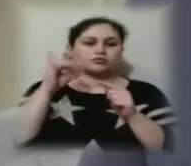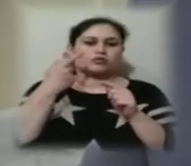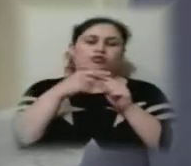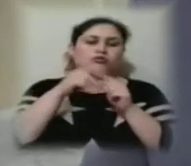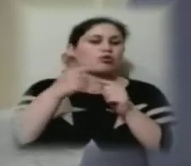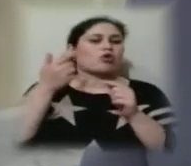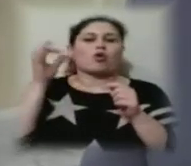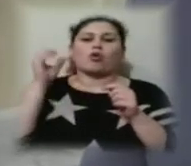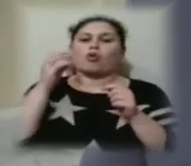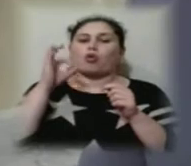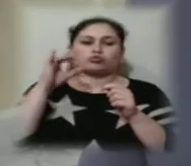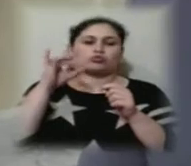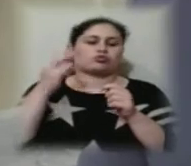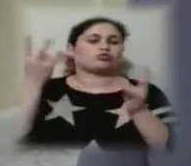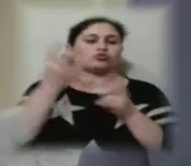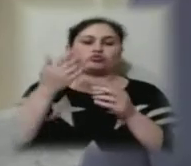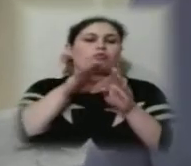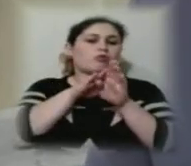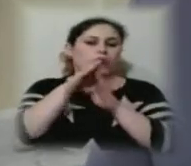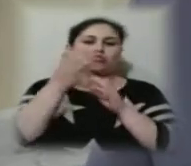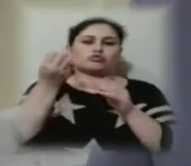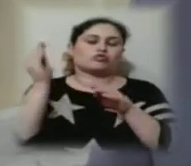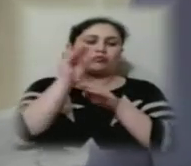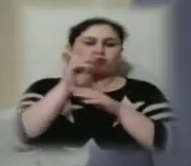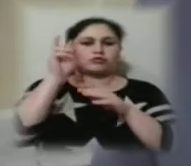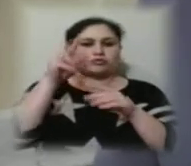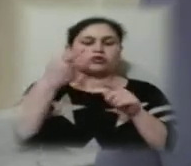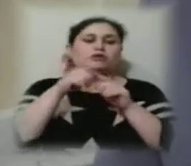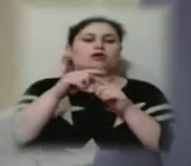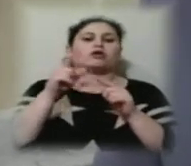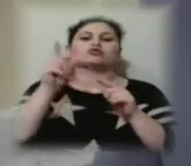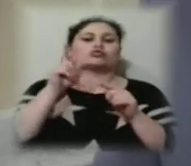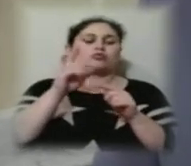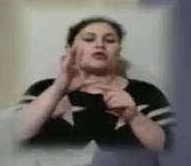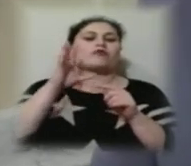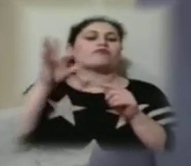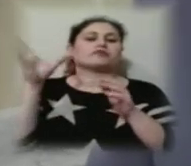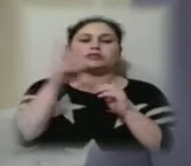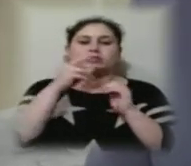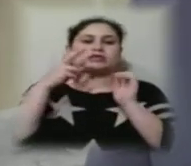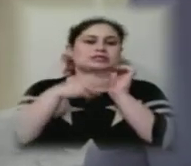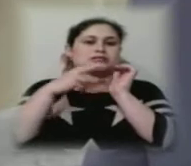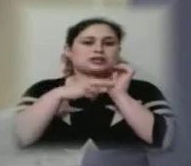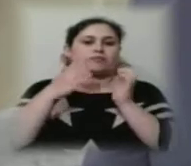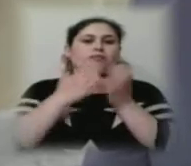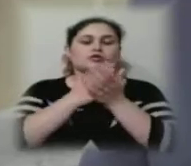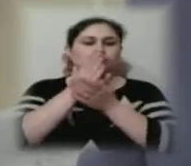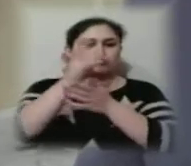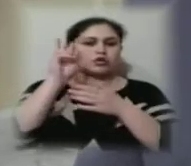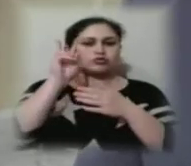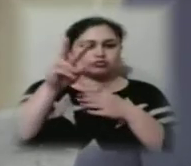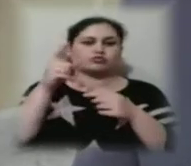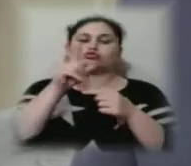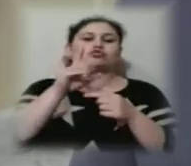поповненні рухового складу, для того, аби забезпечити всі 7 існуючих тролейбусних маршрутів, як мінімум